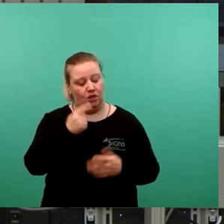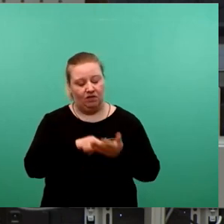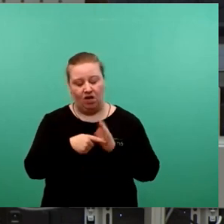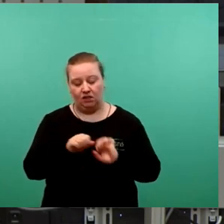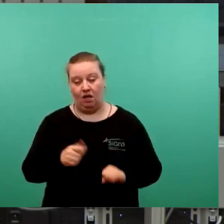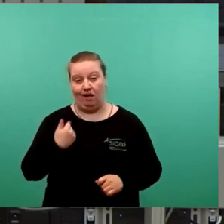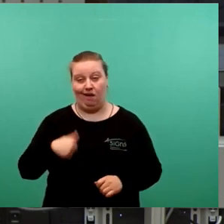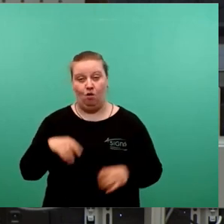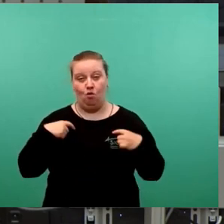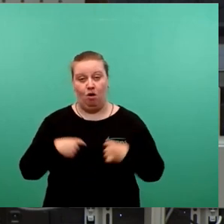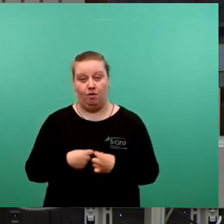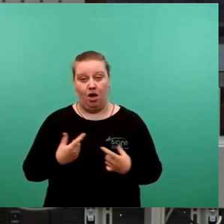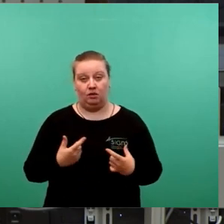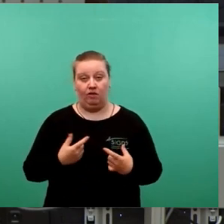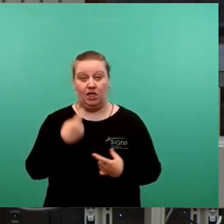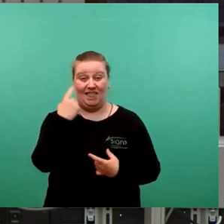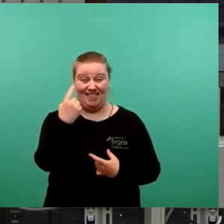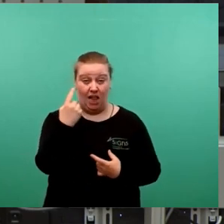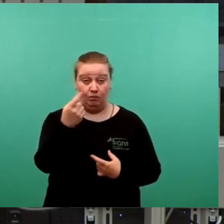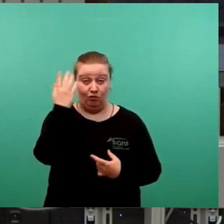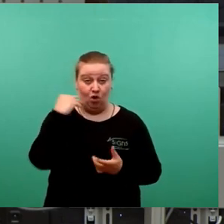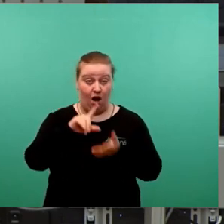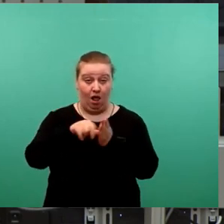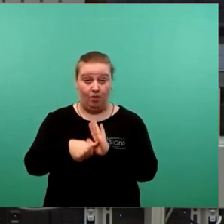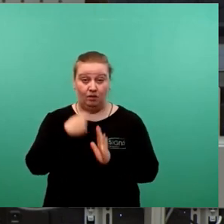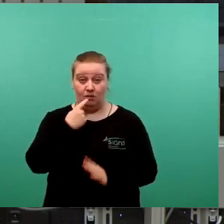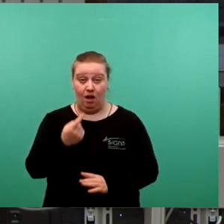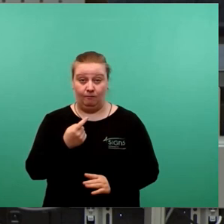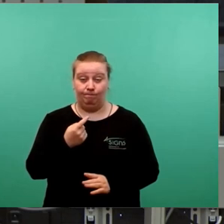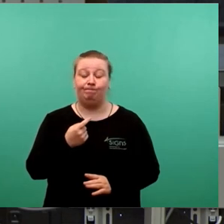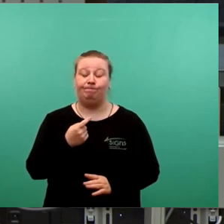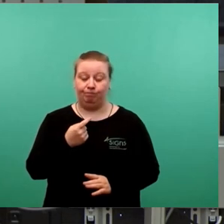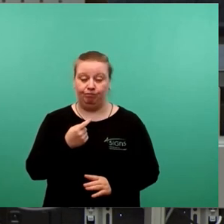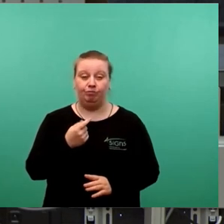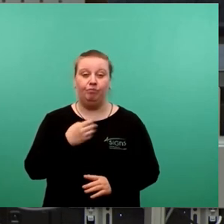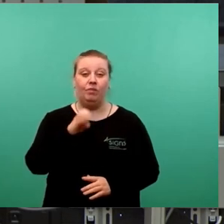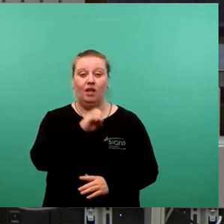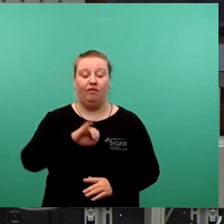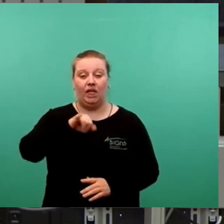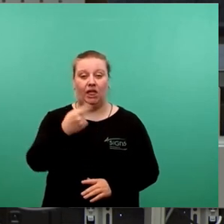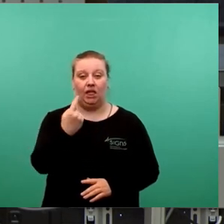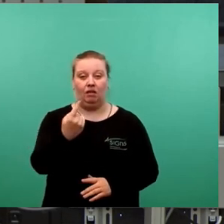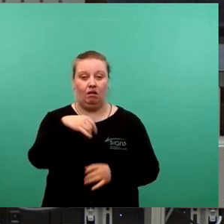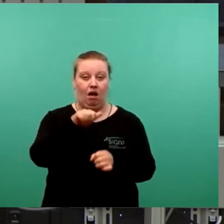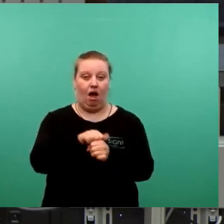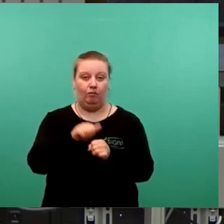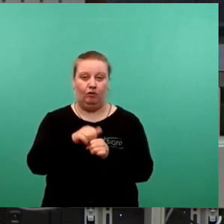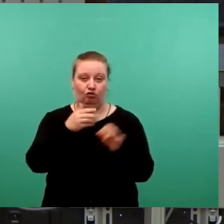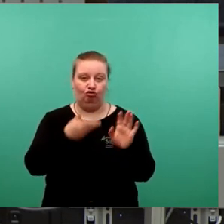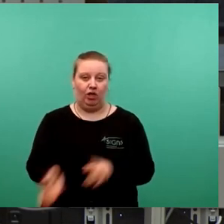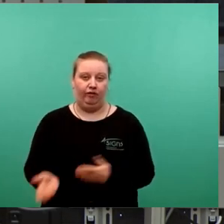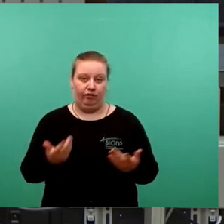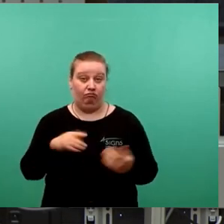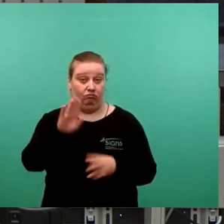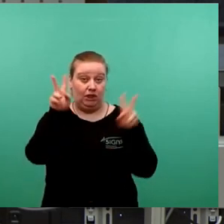Oberbürgermeister, was Sie noch vor einem halben Jahr gesagt haben, Eva Jenigen hat in ihrem Amt versagt, war ein Zitat,